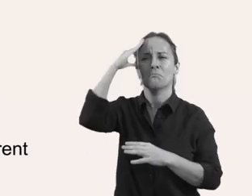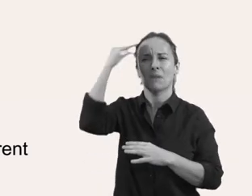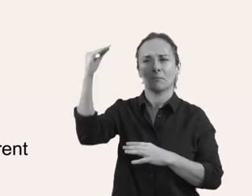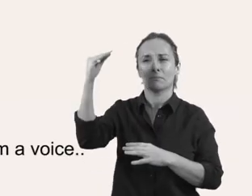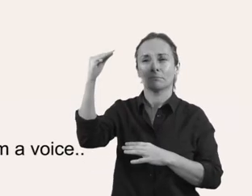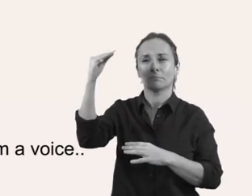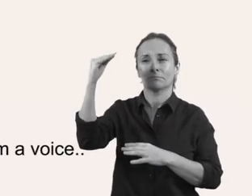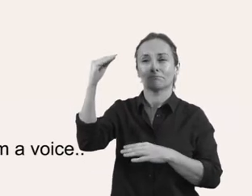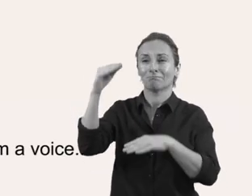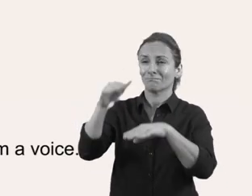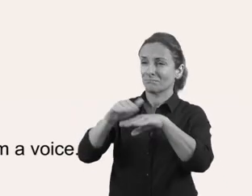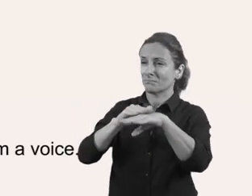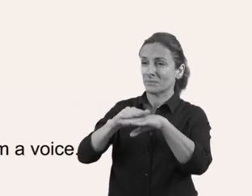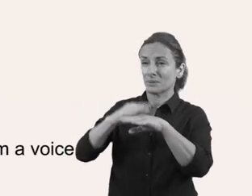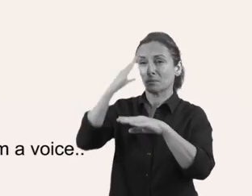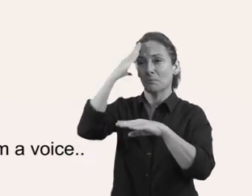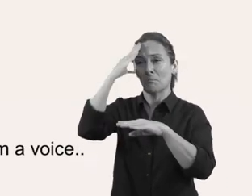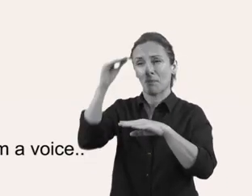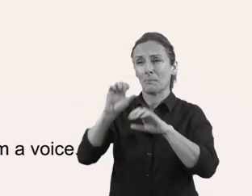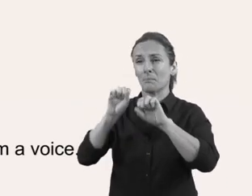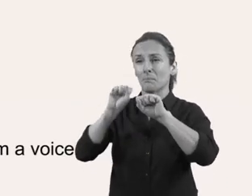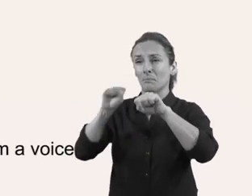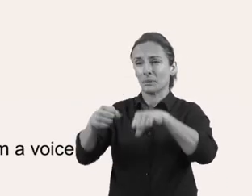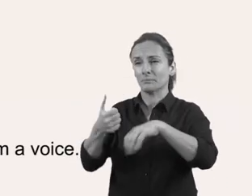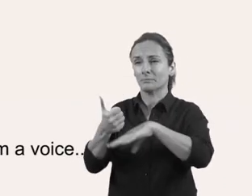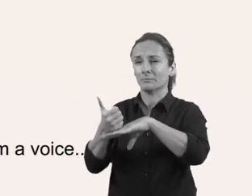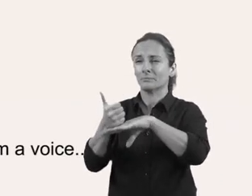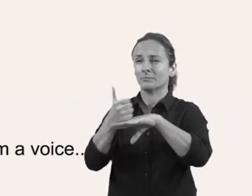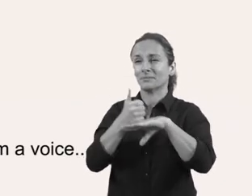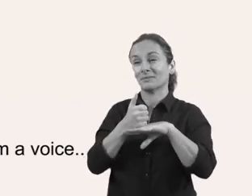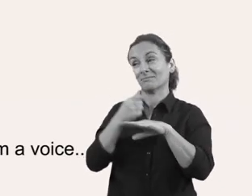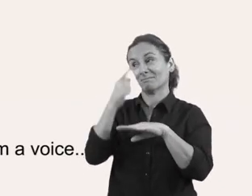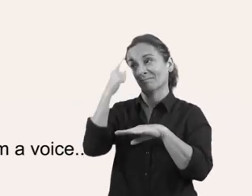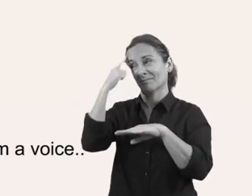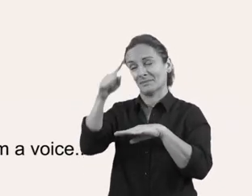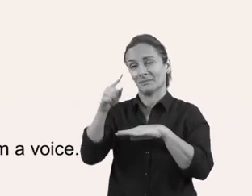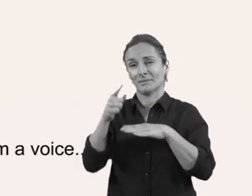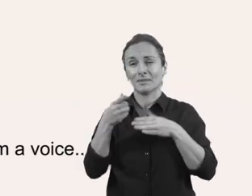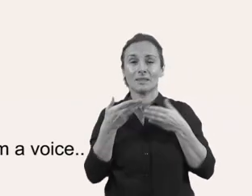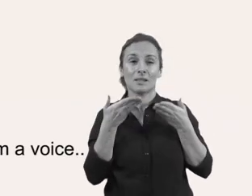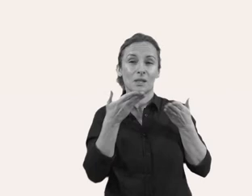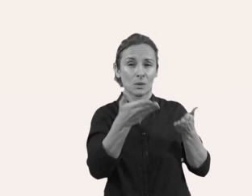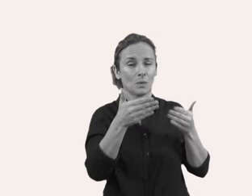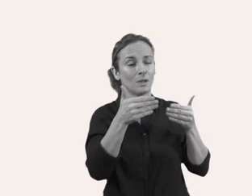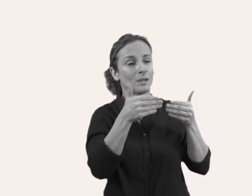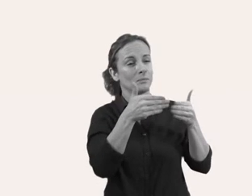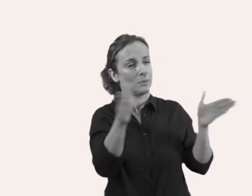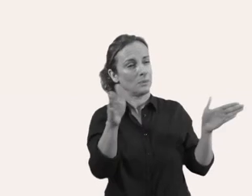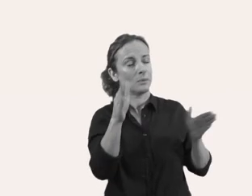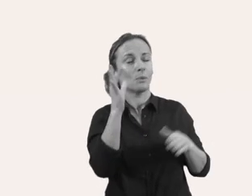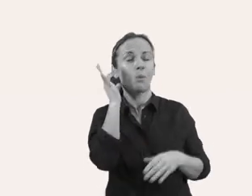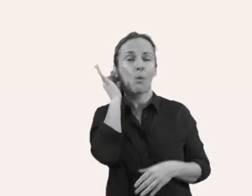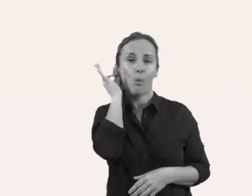de la mà. Cerca-les, escolta-les i dóna'ls la veu.